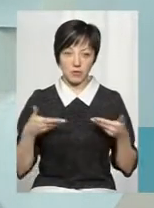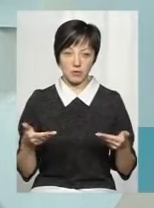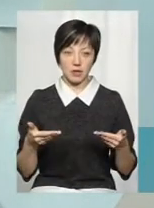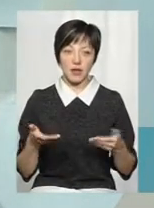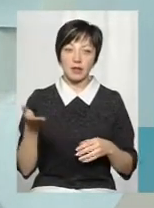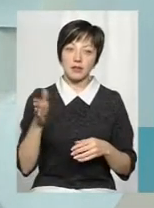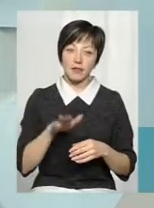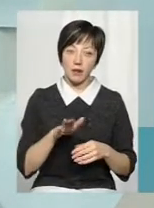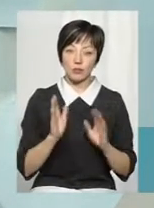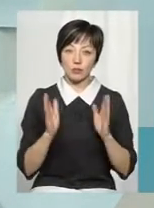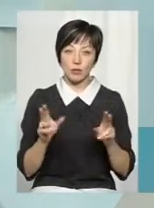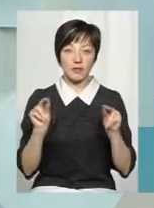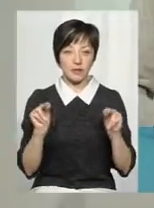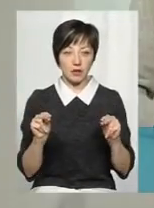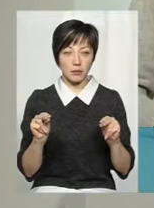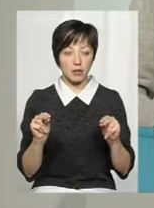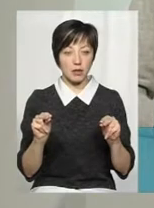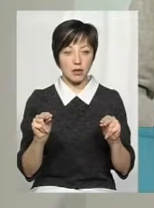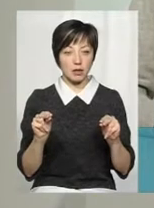Давайте будемо відвертими.